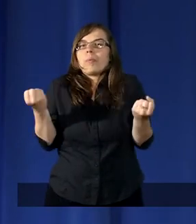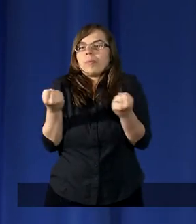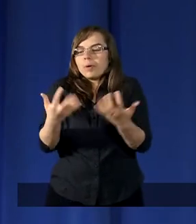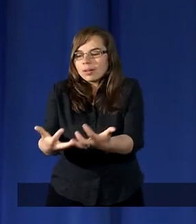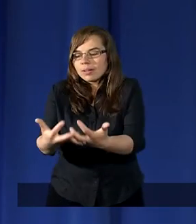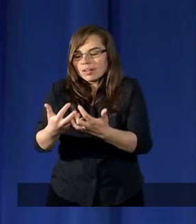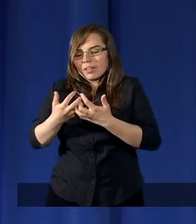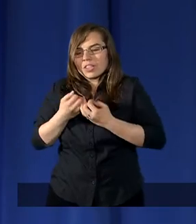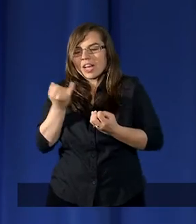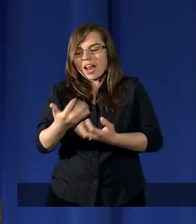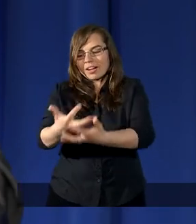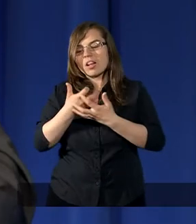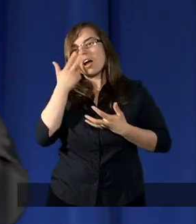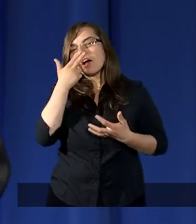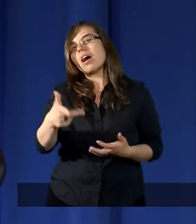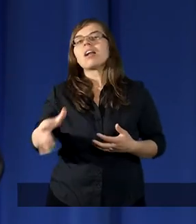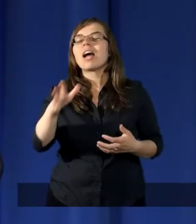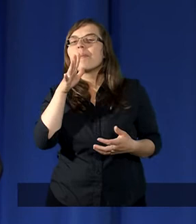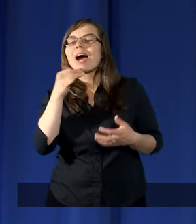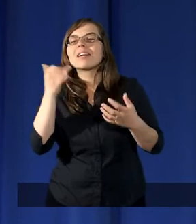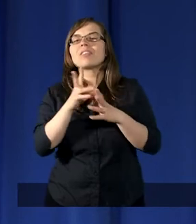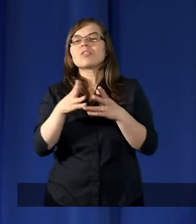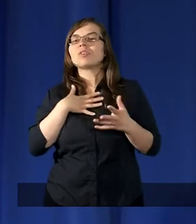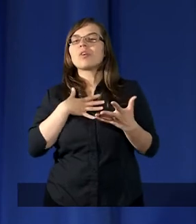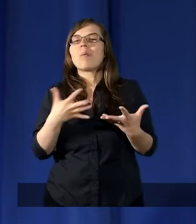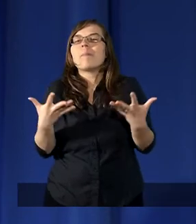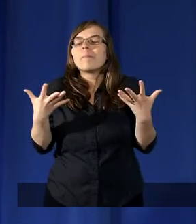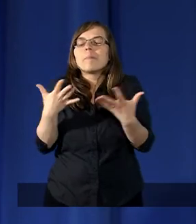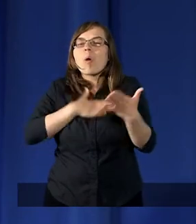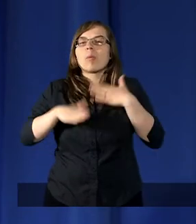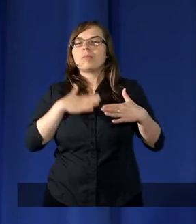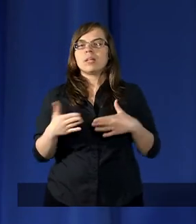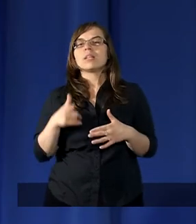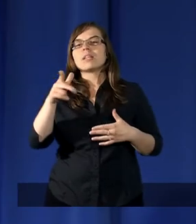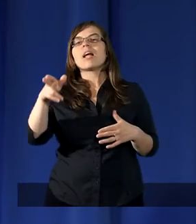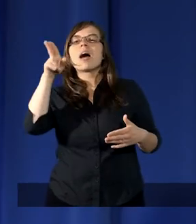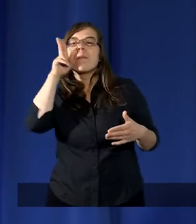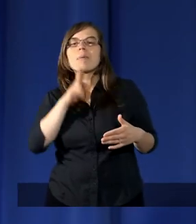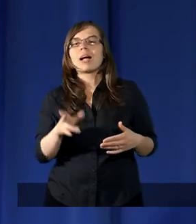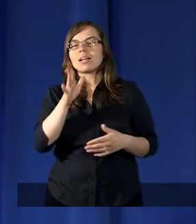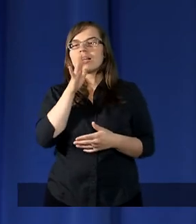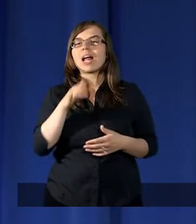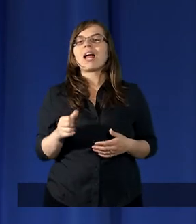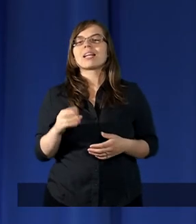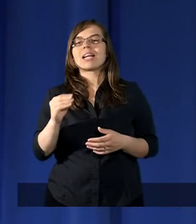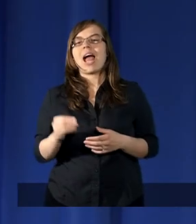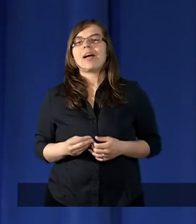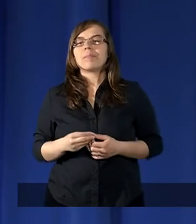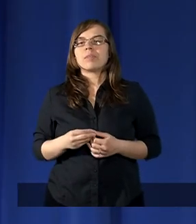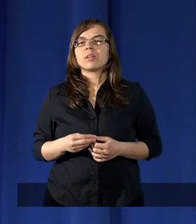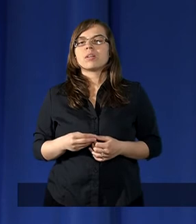hebrajskie dzieciom, a te dzieci hebrajskie na skutek tego, że matki izraelskie